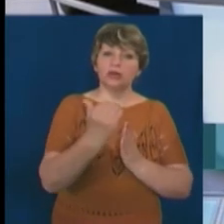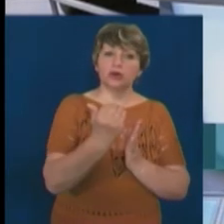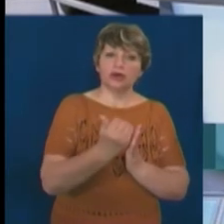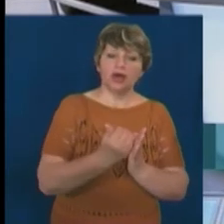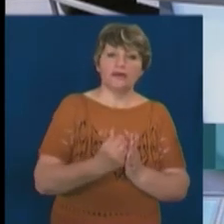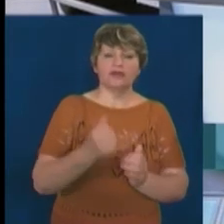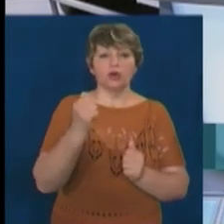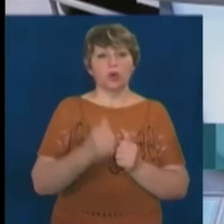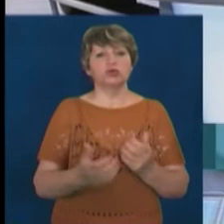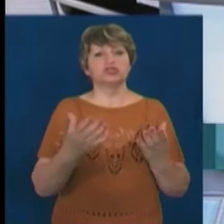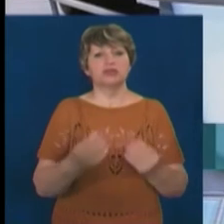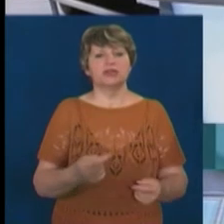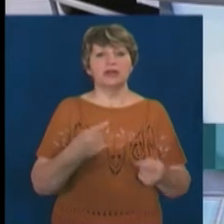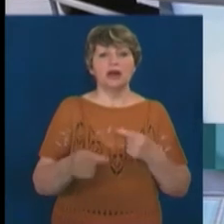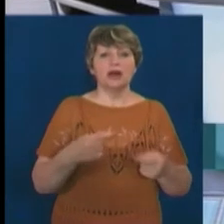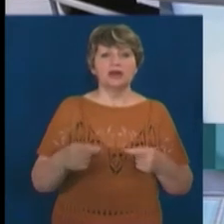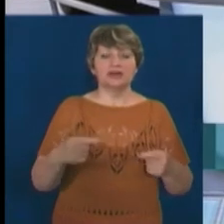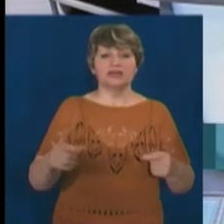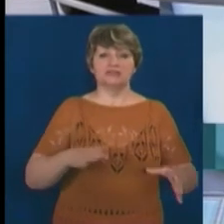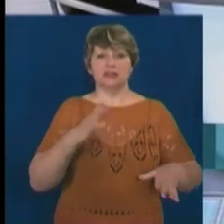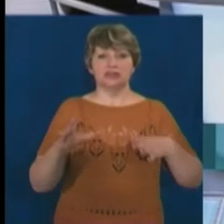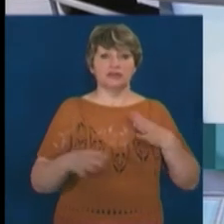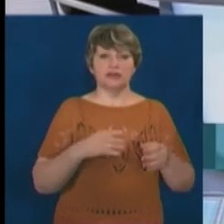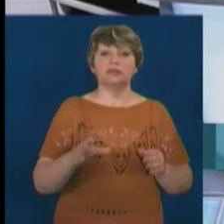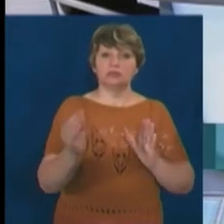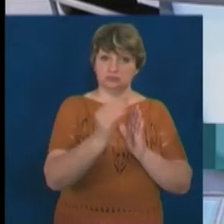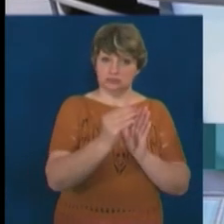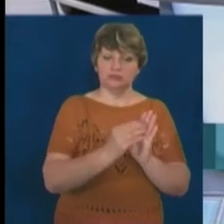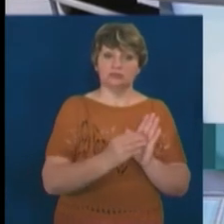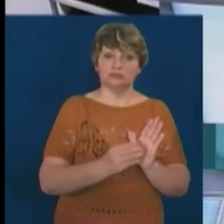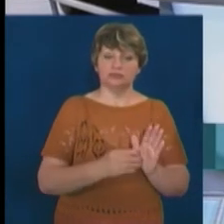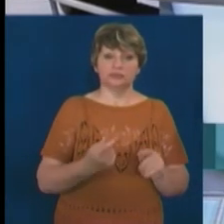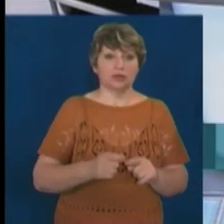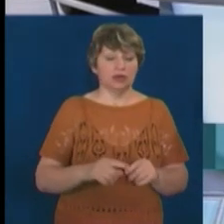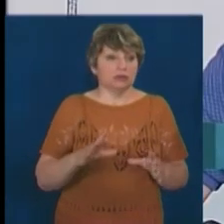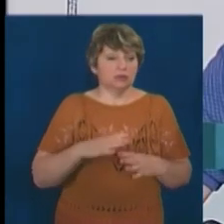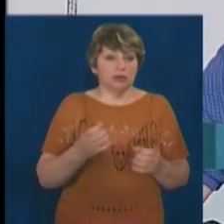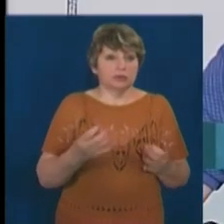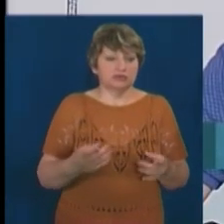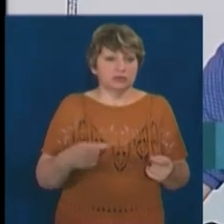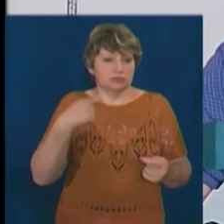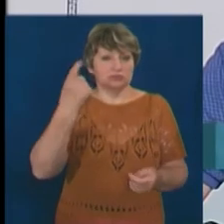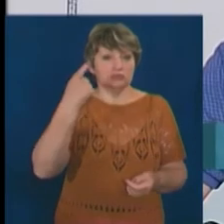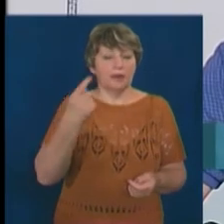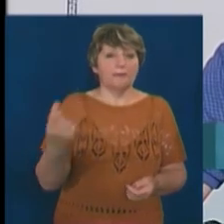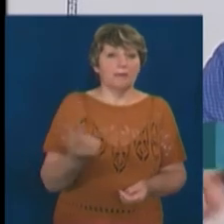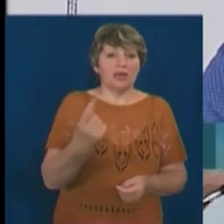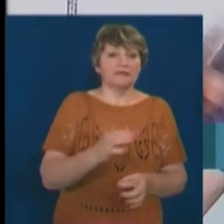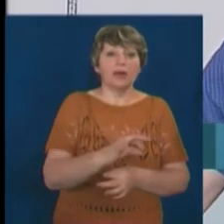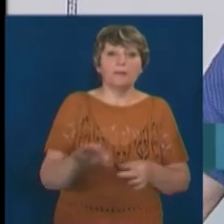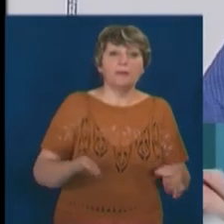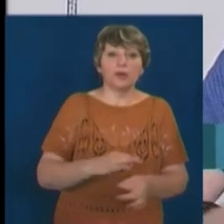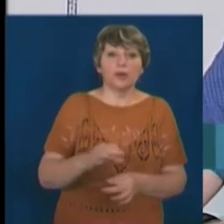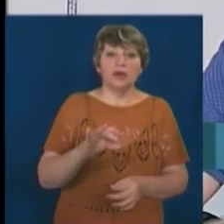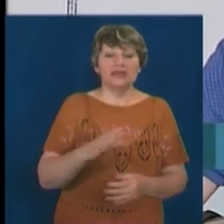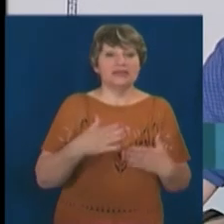дня, різні тренування, прям розклад. Це було просто щось шалене. Це був перший проєкт із